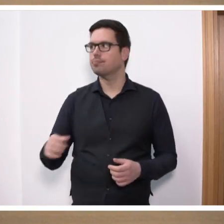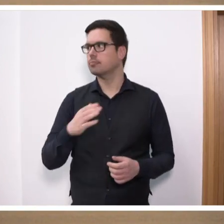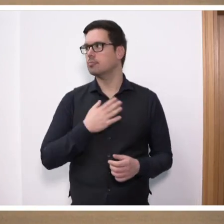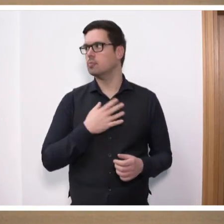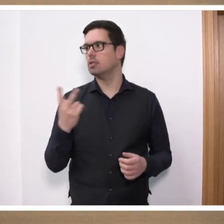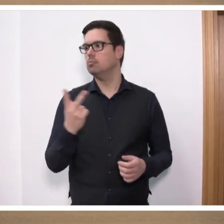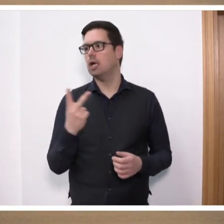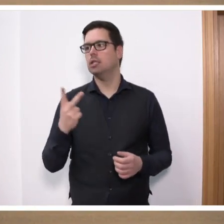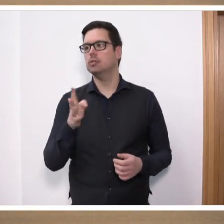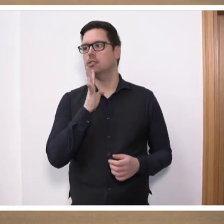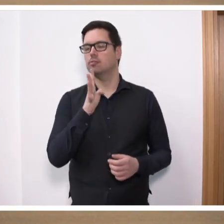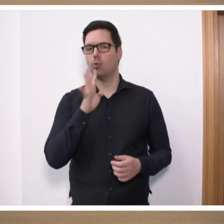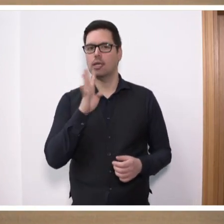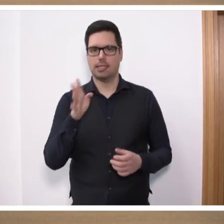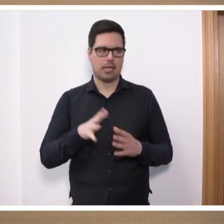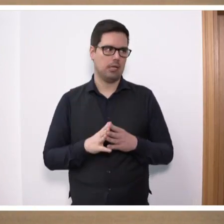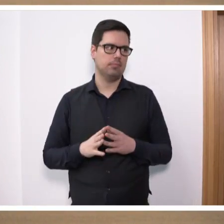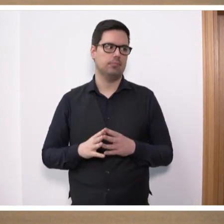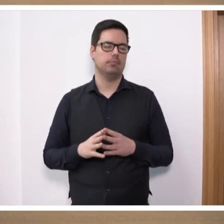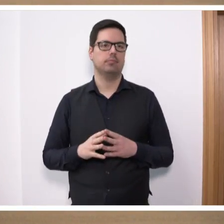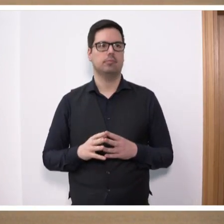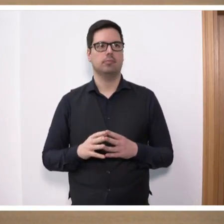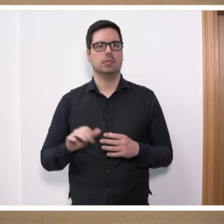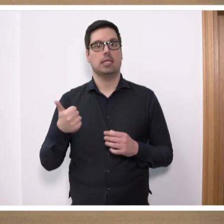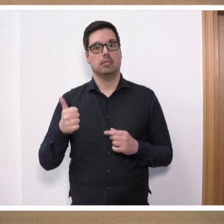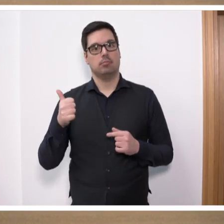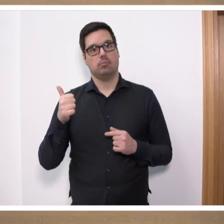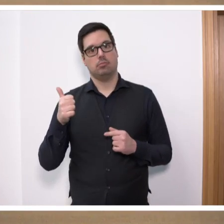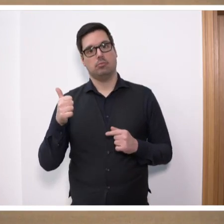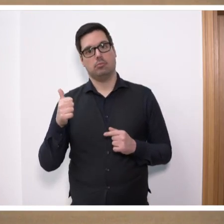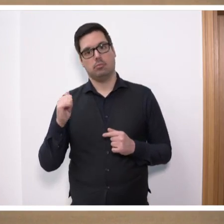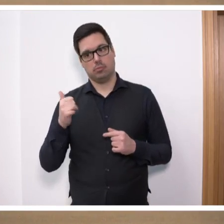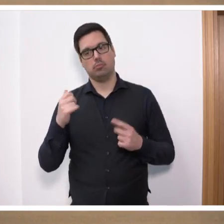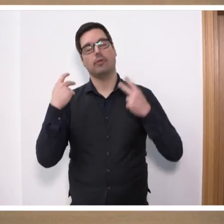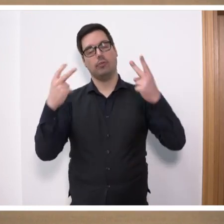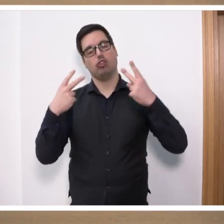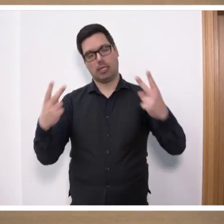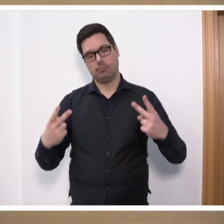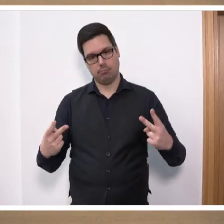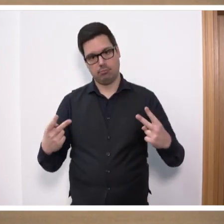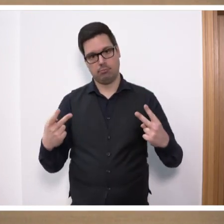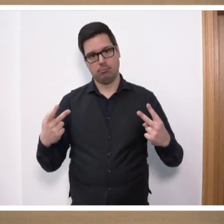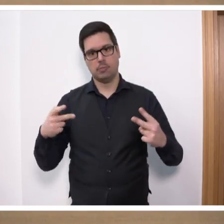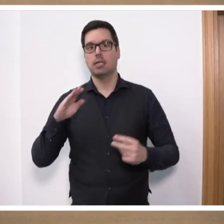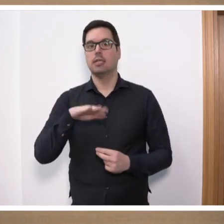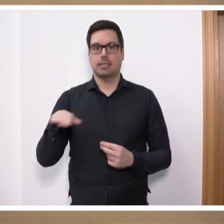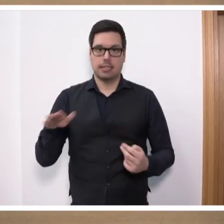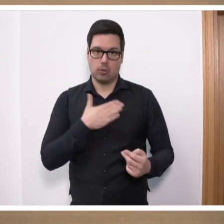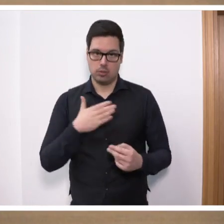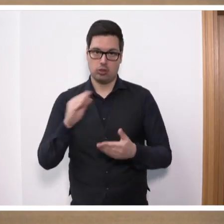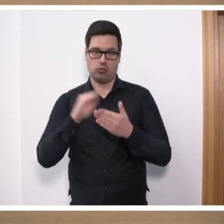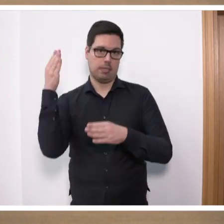Vorredner waren sich ja in einem einig, dass es ganz wichtig ist, dass die Kinder, die unsere Schulen